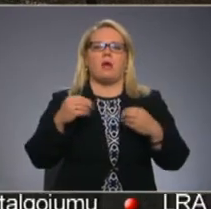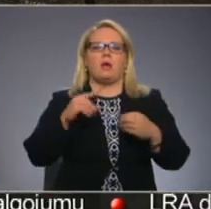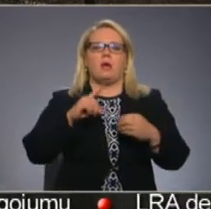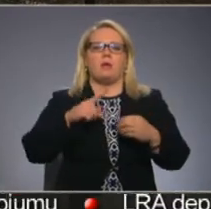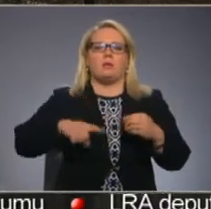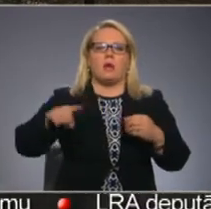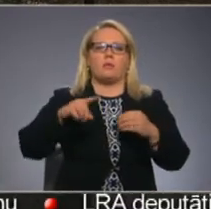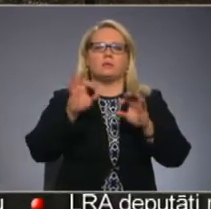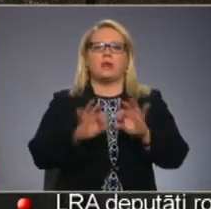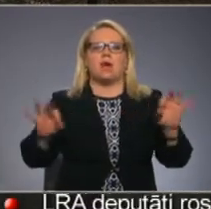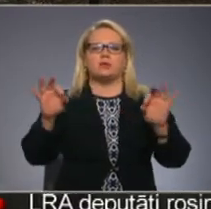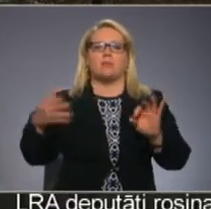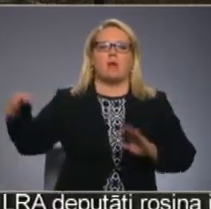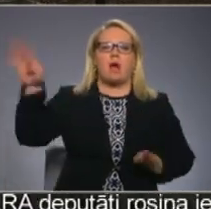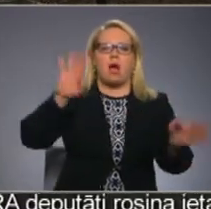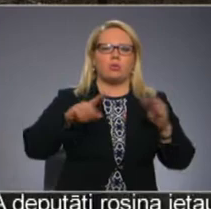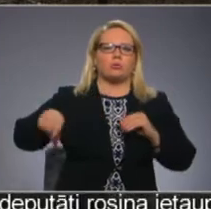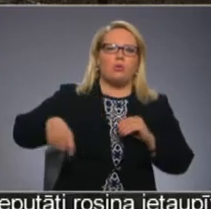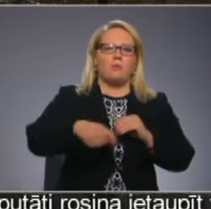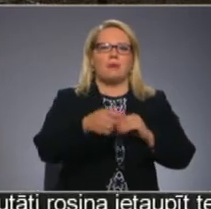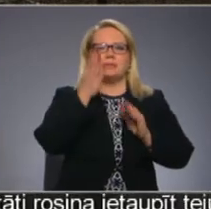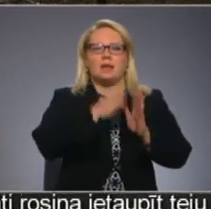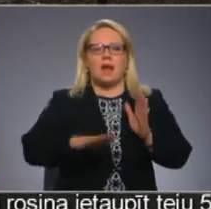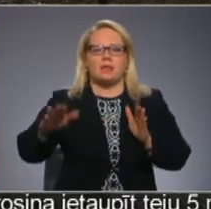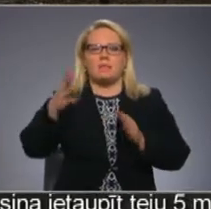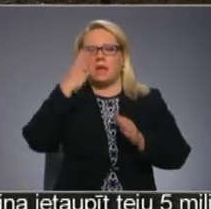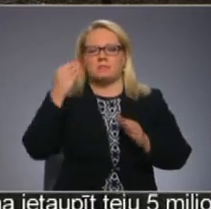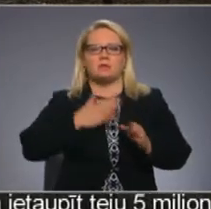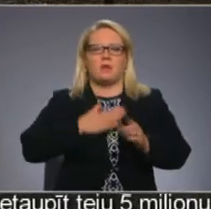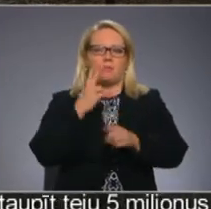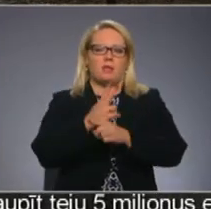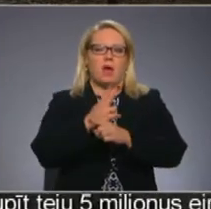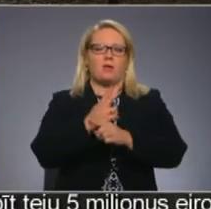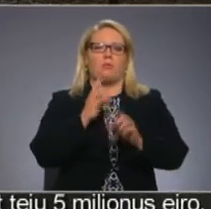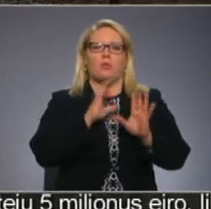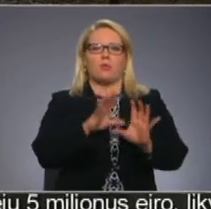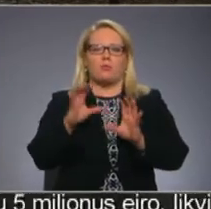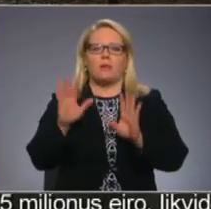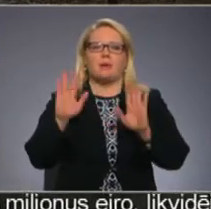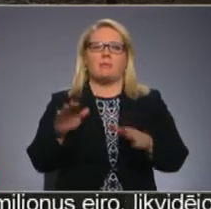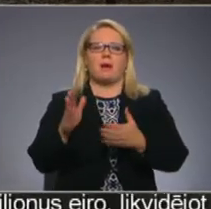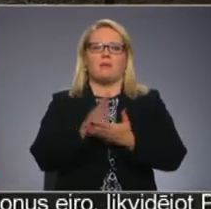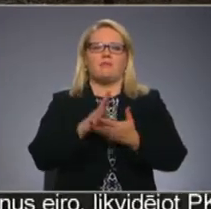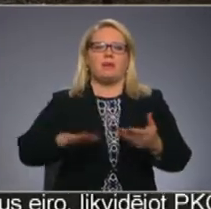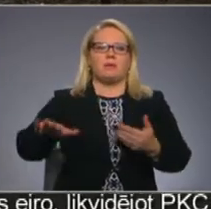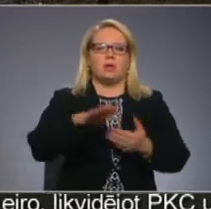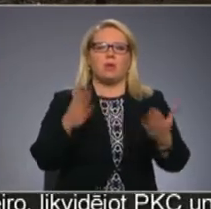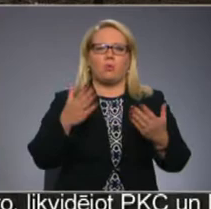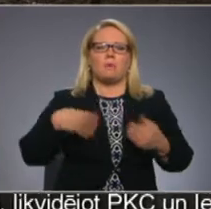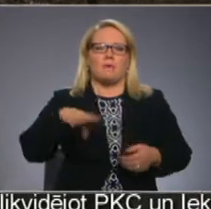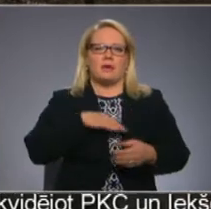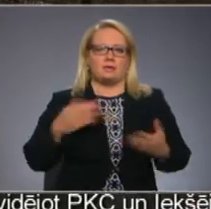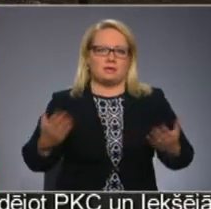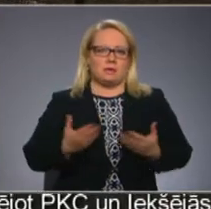kalnus, rūpes ielies, bet aizmirstam par savu pienākumu. Pienākumu rūpēties par vidi, kurā mēs dzīvojam.